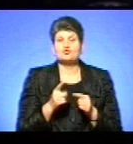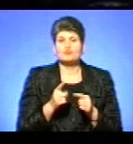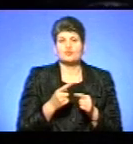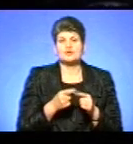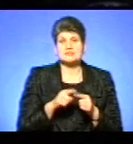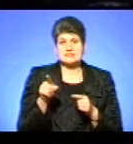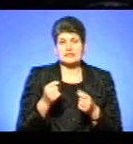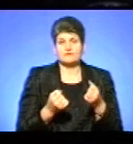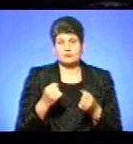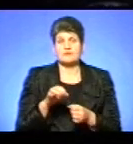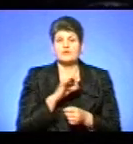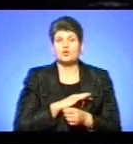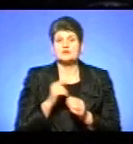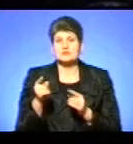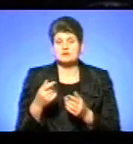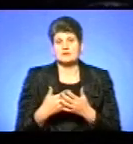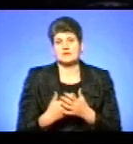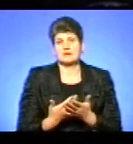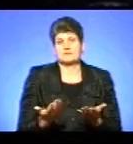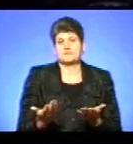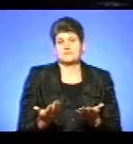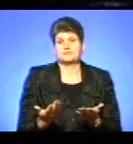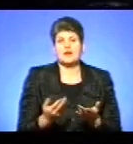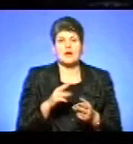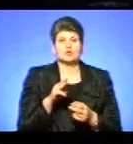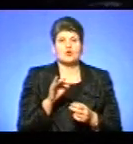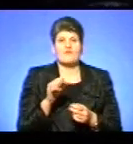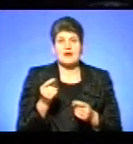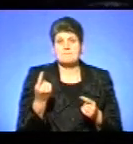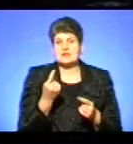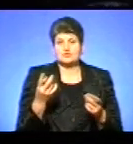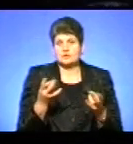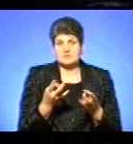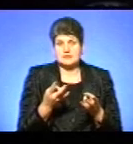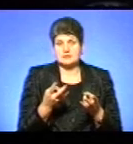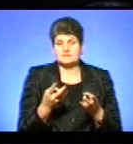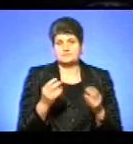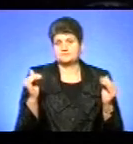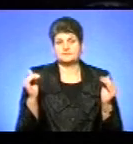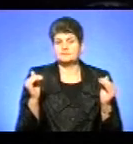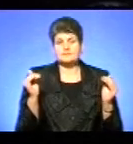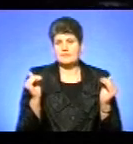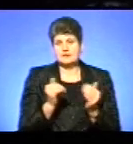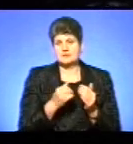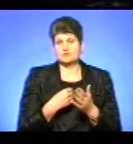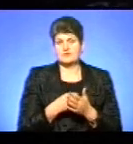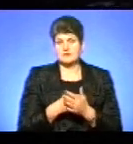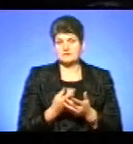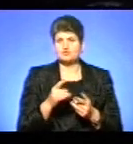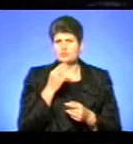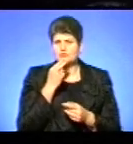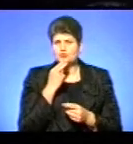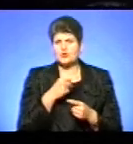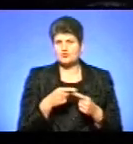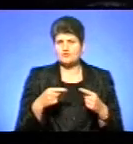застосовується зниження ставки, а, наприклад, товари першої необхідності не знижується, чому на продукти